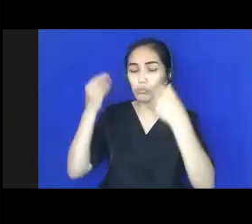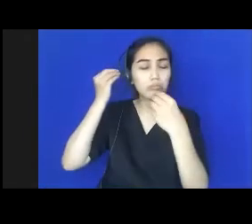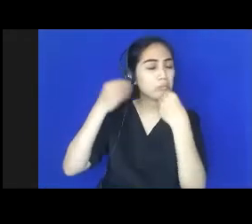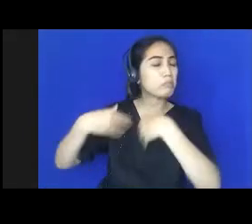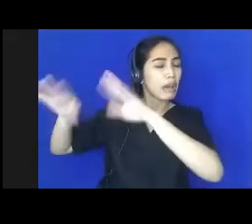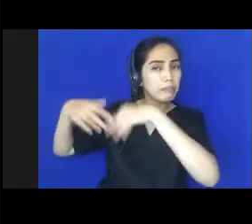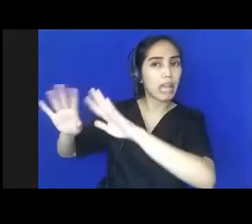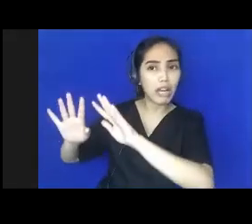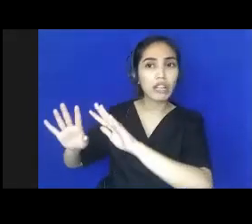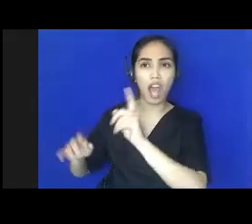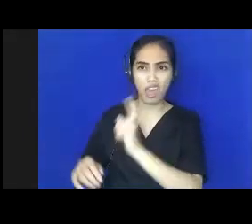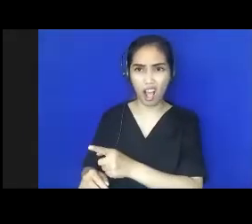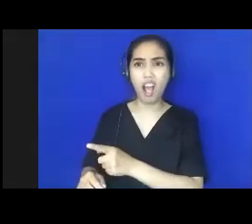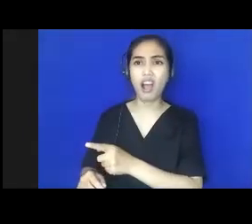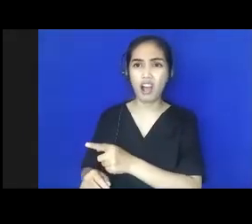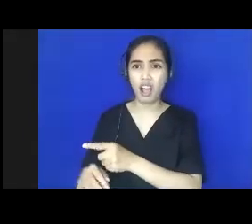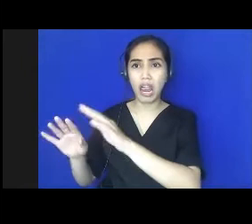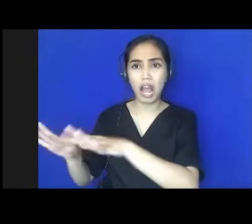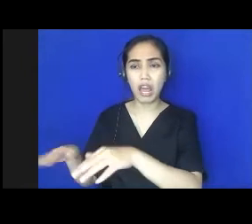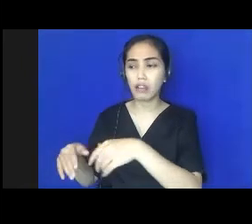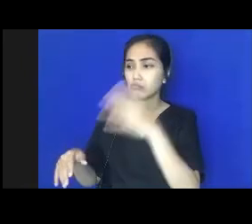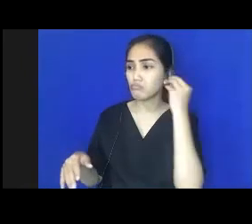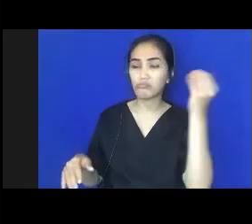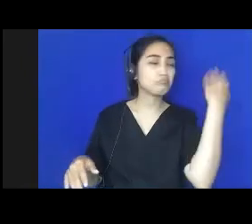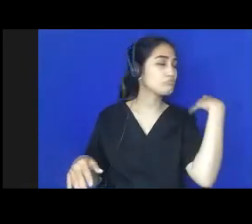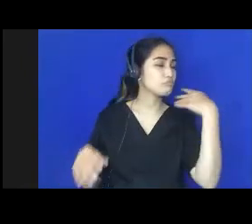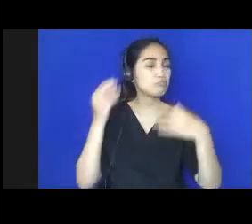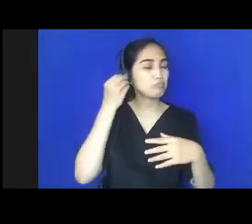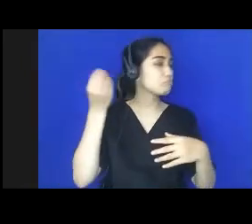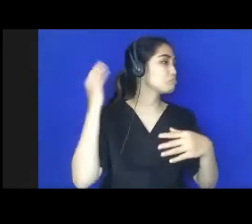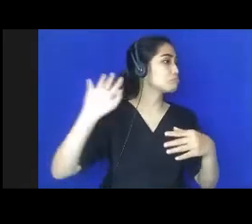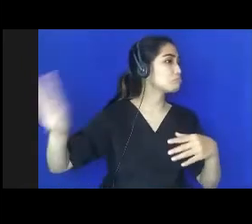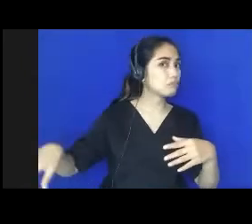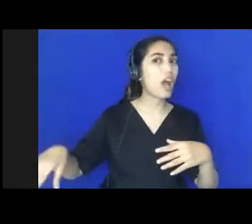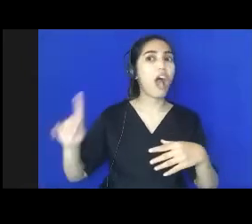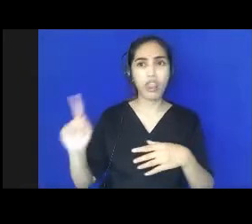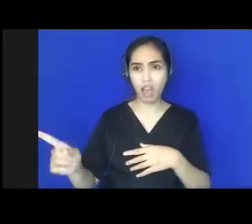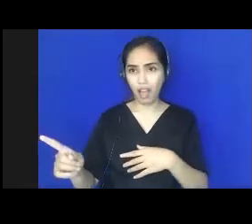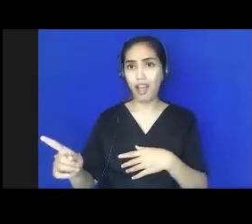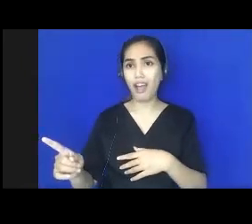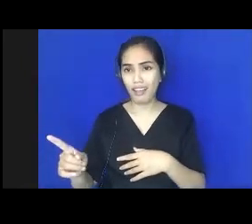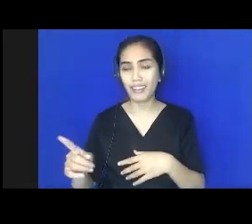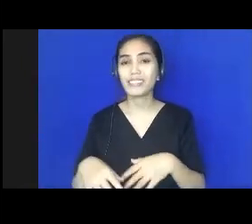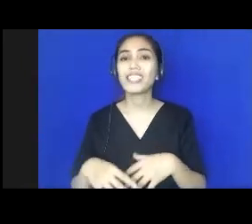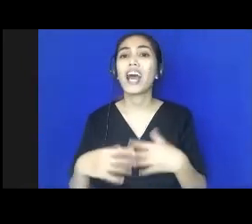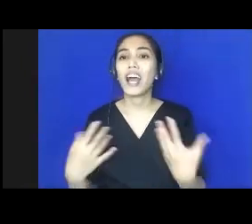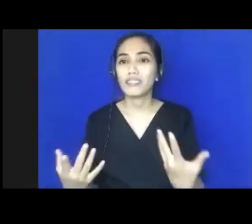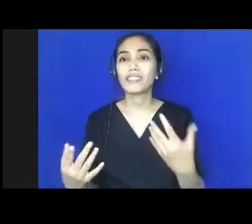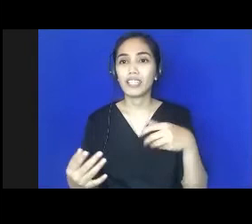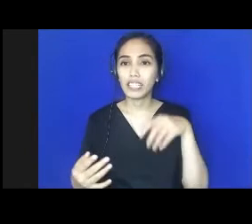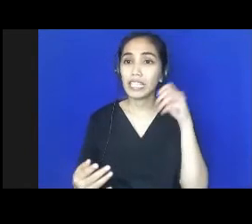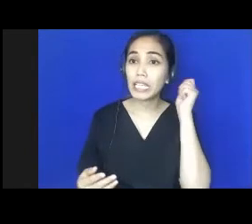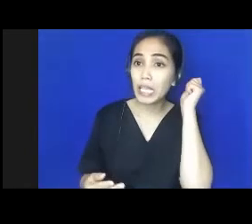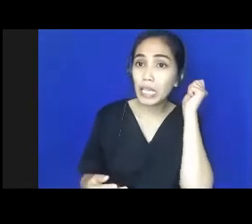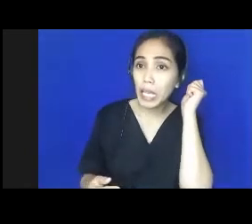itulah pendidikan di rumah yang banyak dilakukan oleh ibu tidak dapat dilepaskan dari bagaimana kita bersama ibu dan keluarga